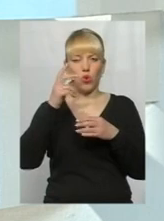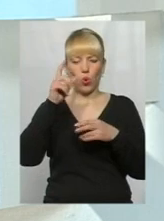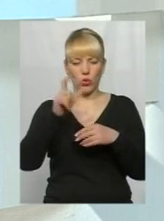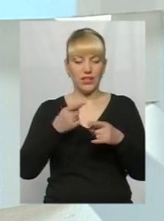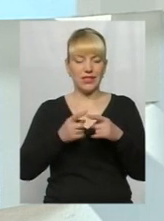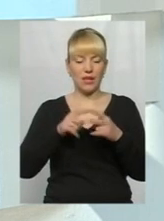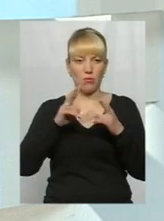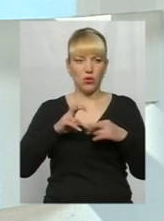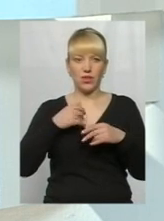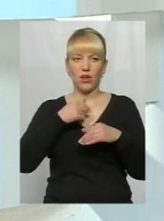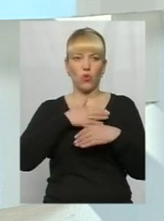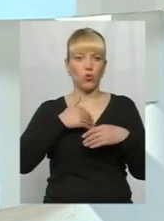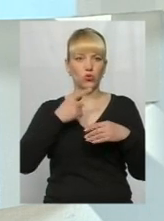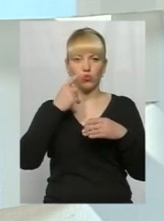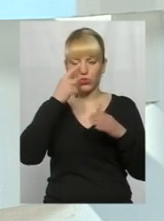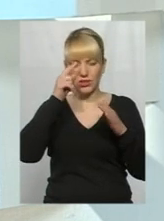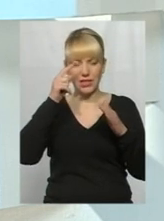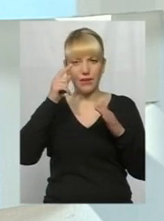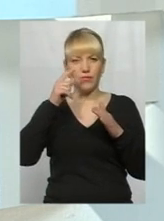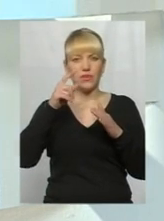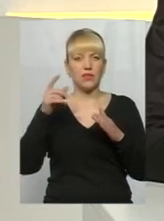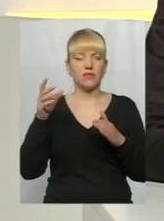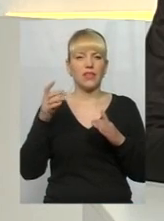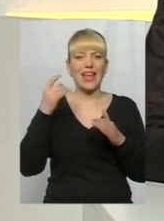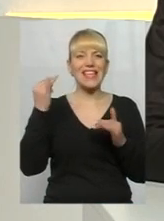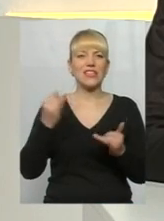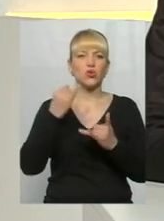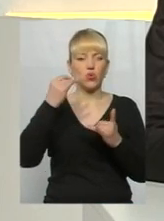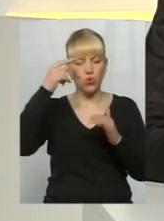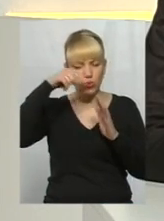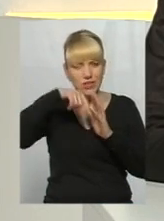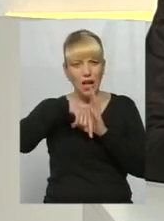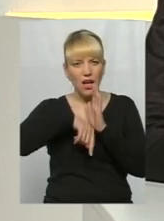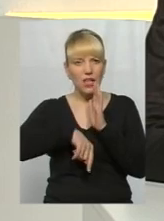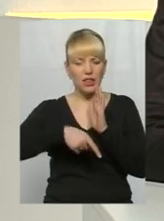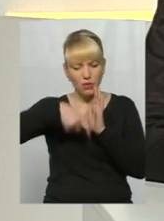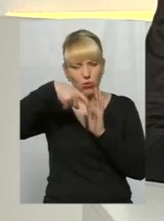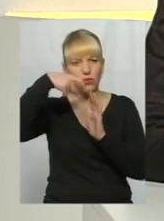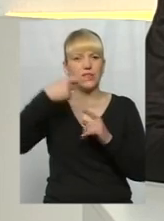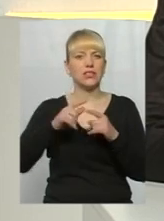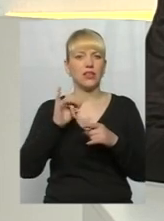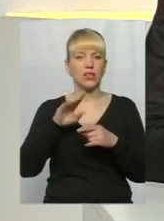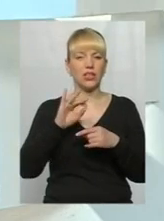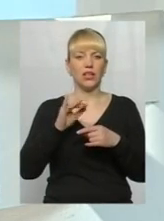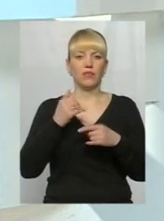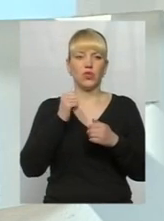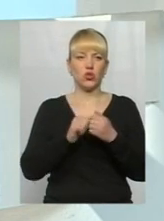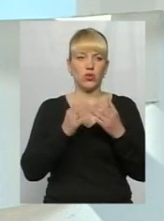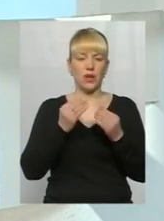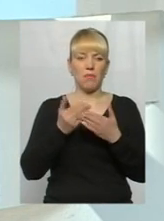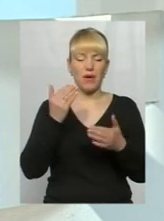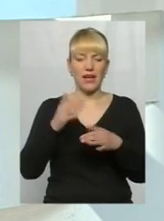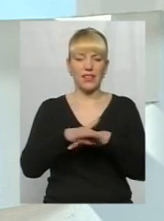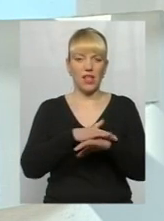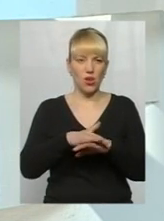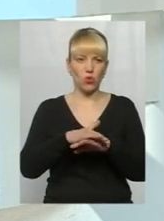Я не хочу дуже заглиблюватися в історію, тому що, власне, кажучи, такий вибір стоїть, я ще раз повторюю, і перед людиною щодня, і перед народом, нацією,